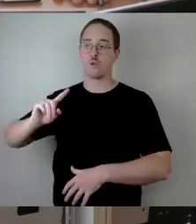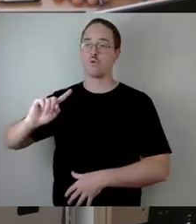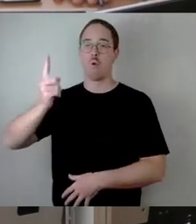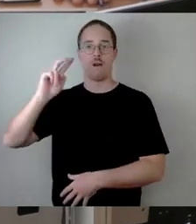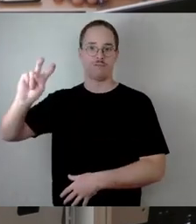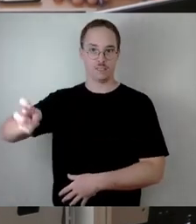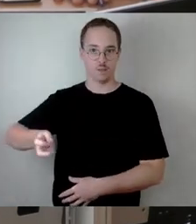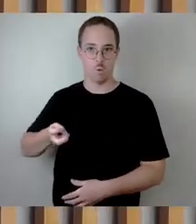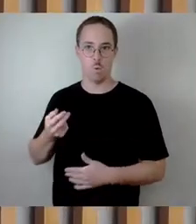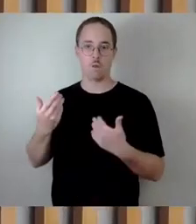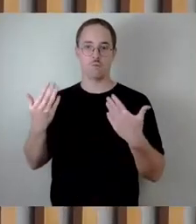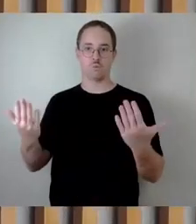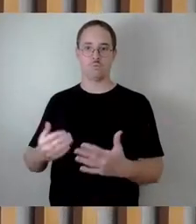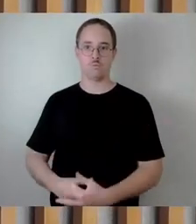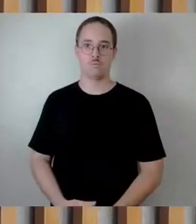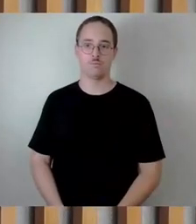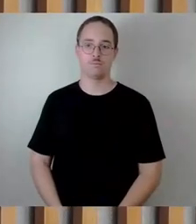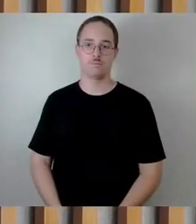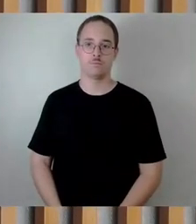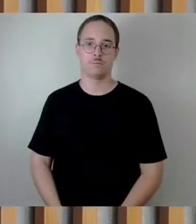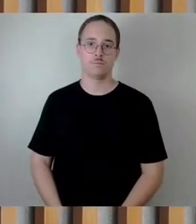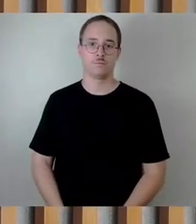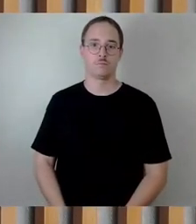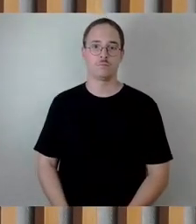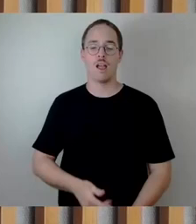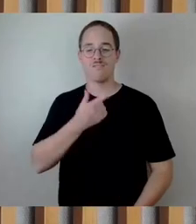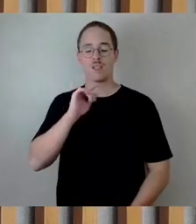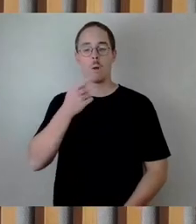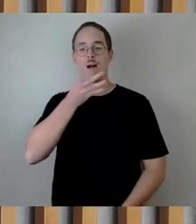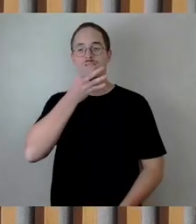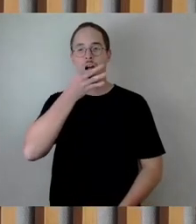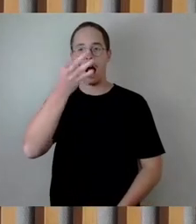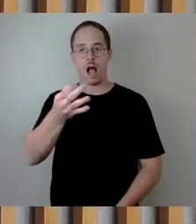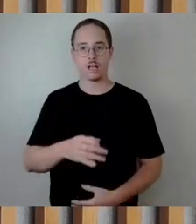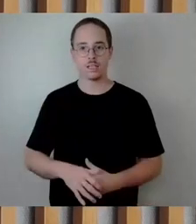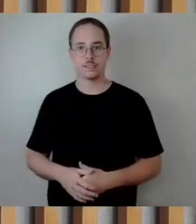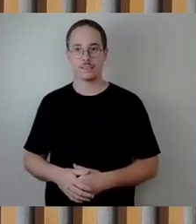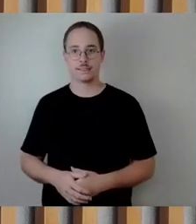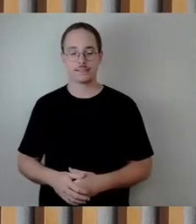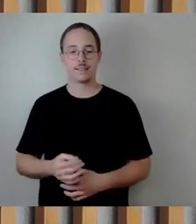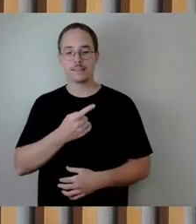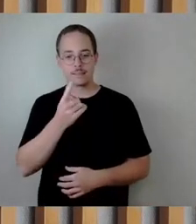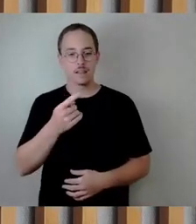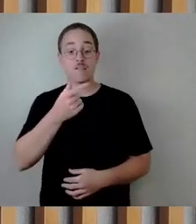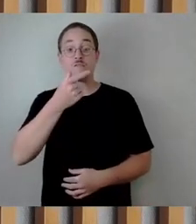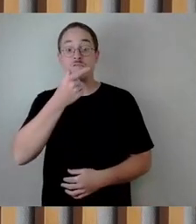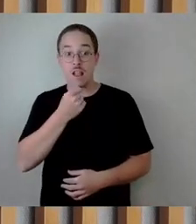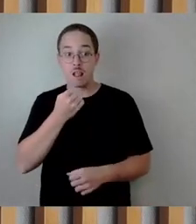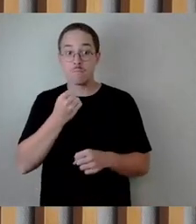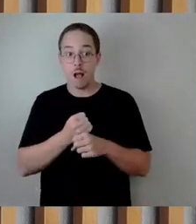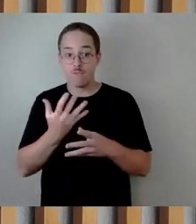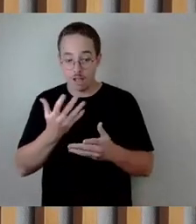Ich möchte noch mal nachfragen, also die Vorlagen, was Sie zu tun beabsichtigten, sind uns natürlich bekannt.